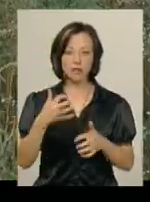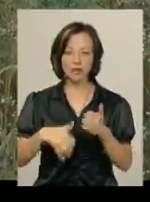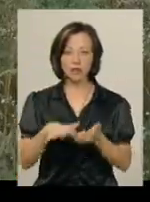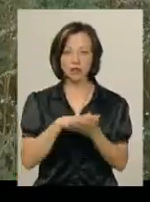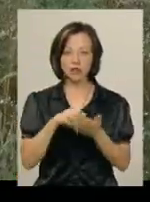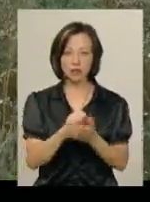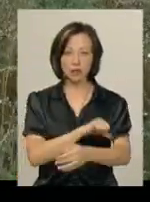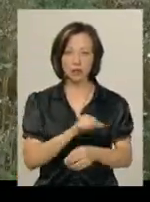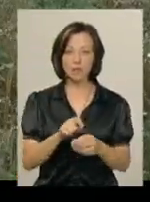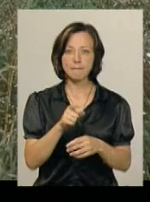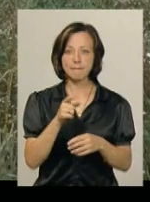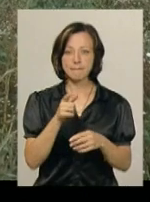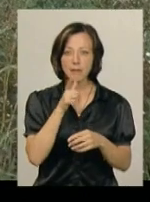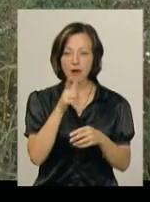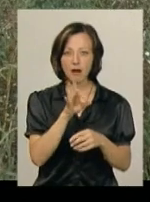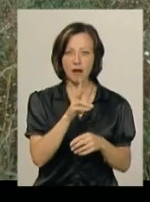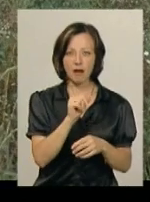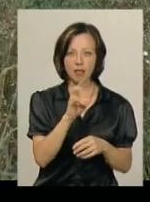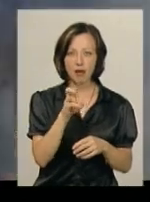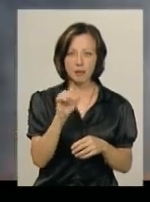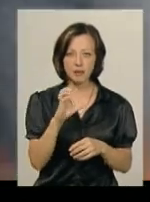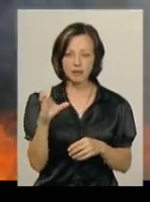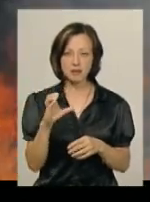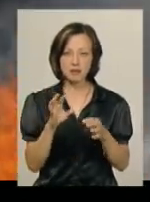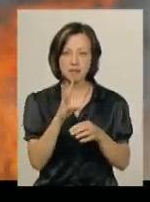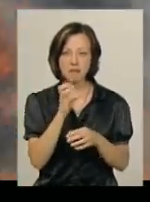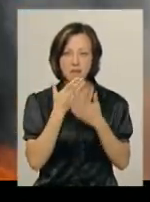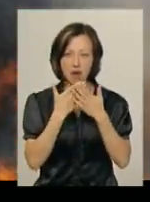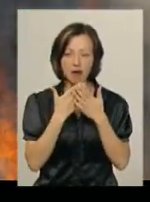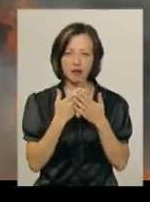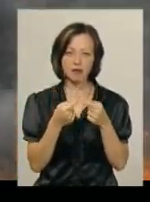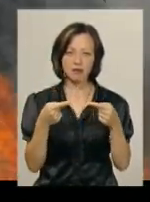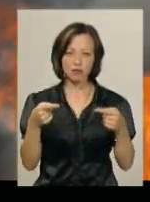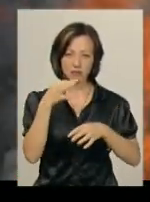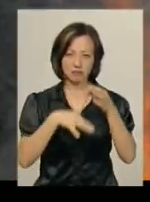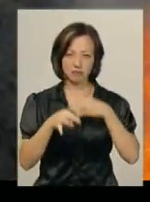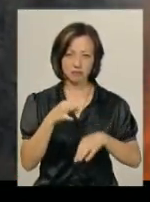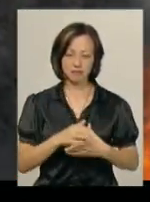знищених наркотиків – марихуана, канабіс, смакова соломка, амфетамін і метадон.